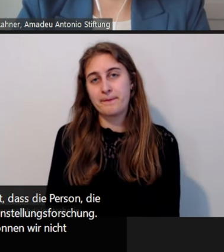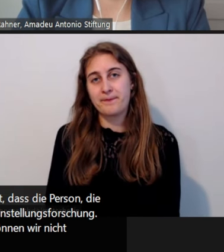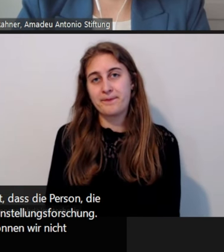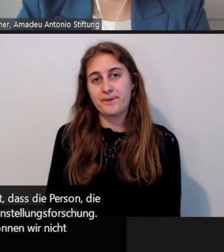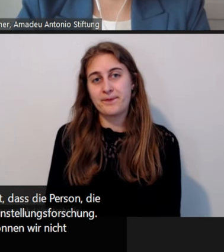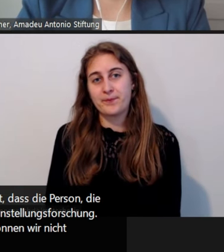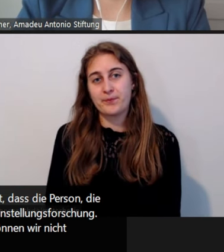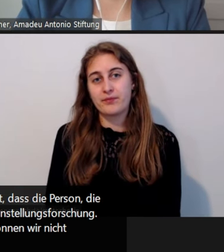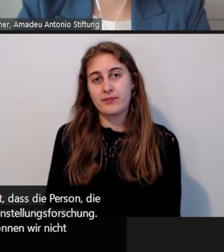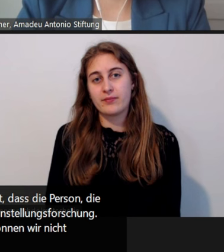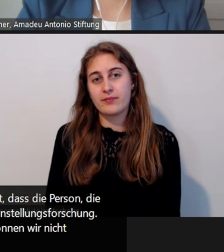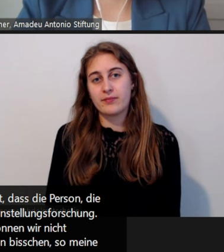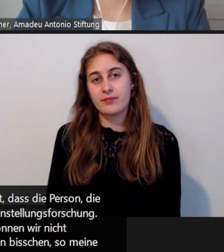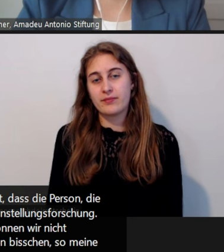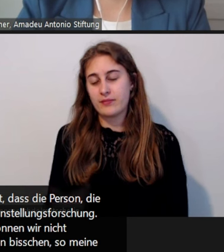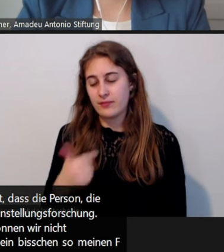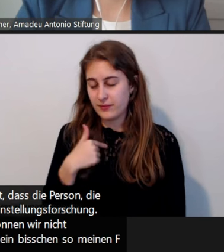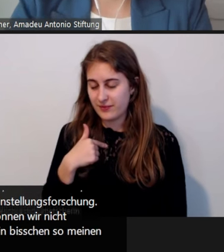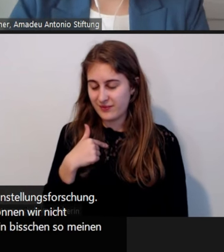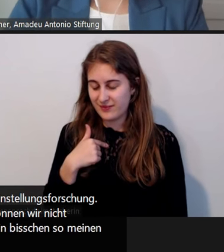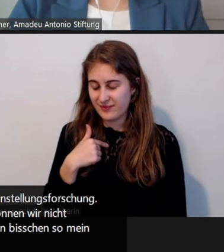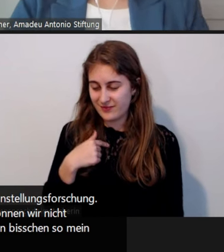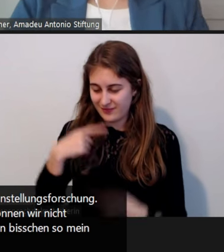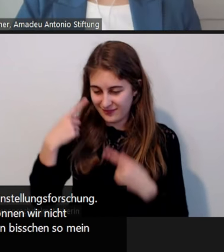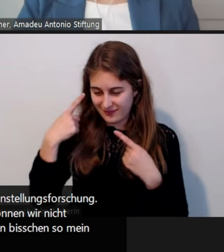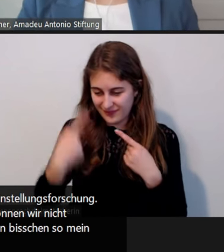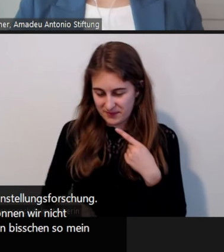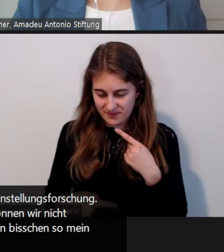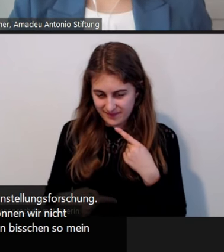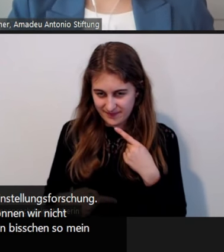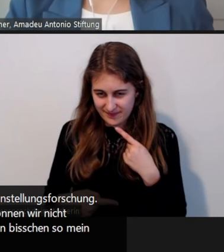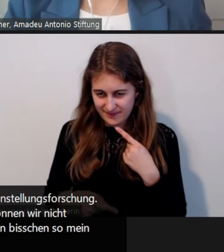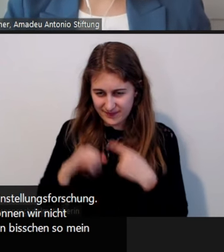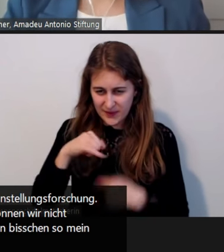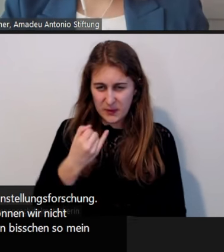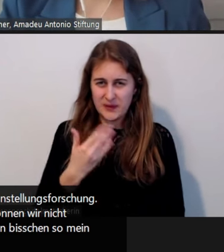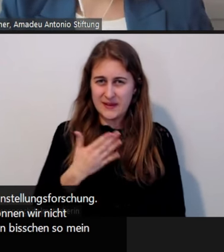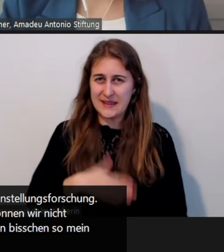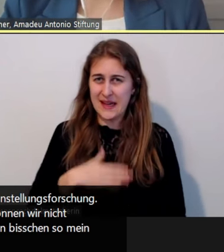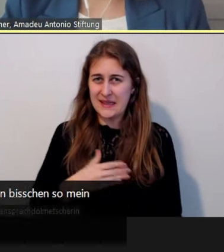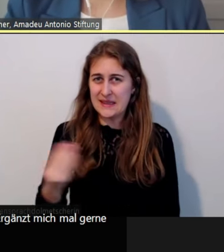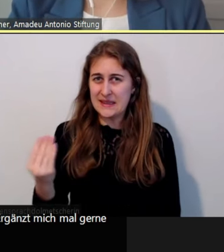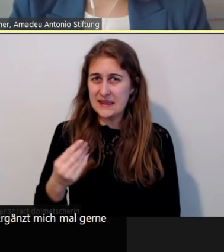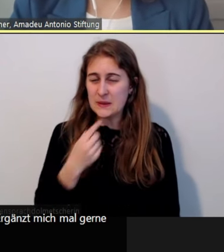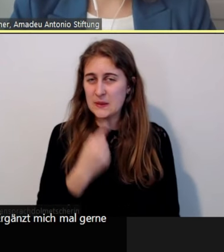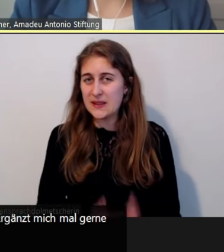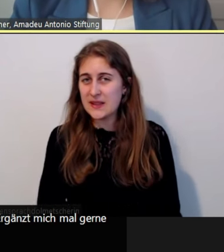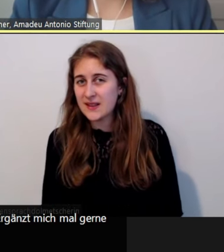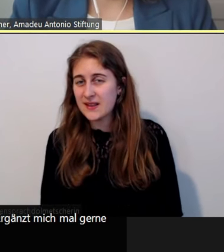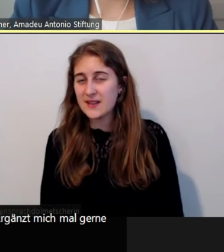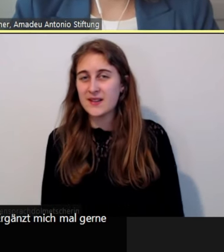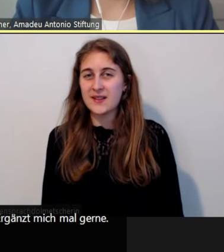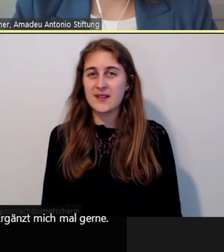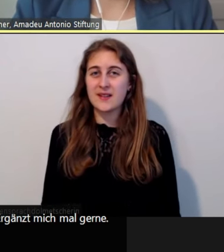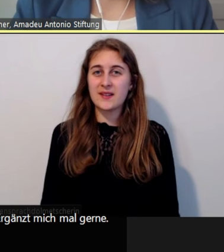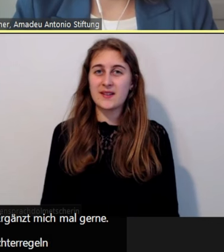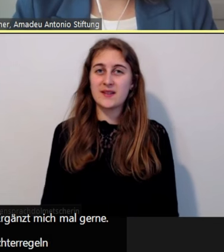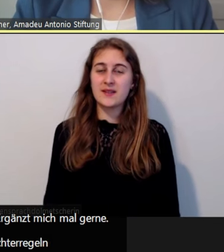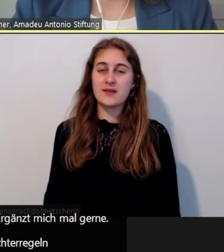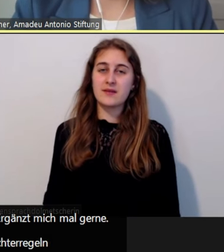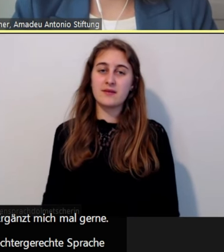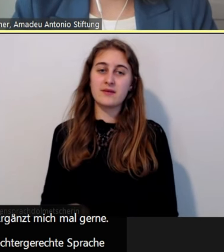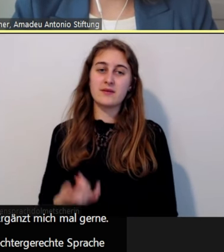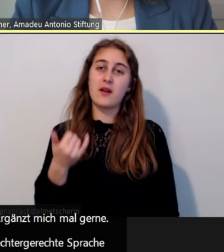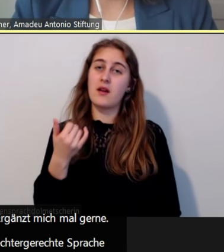und jetzt habe ich ein bisschen so meinen Faden verloren und ich ergänze mich mal gerne. Ich würde auch nochmal, weil geradezu geschlechtergerechte